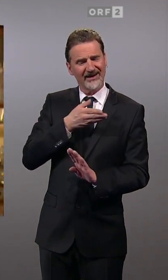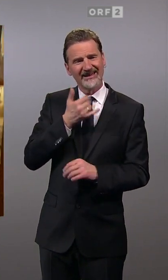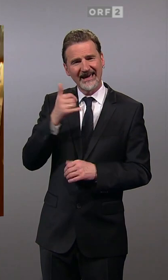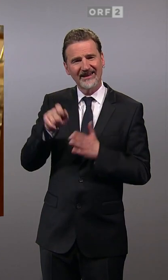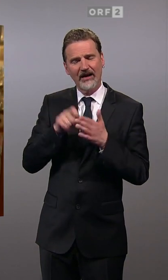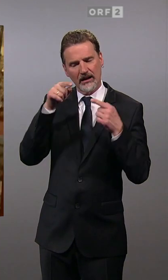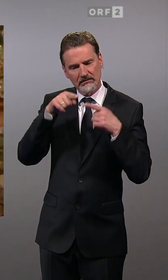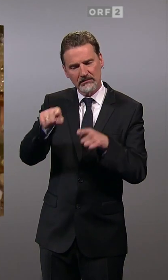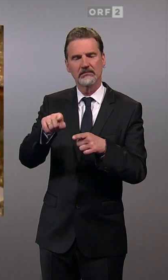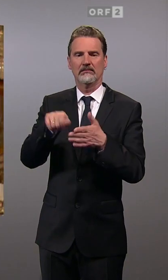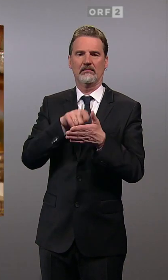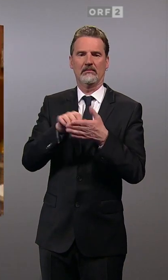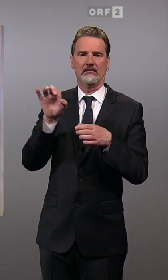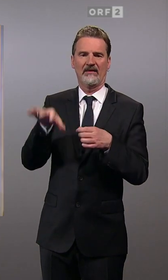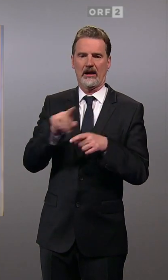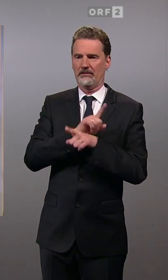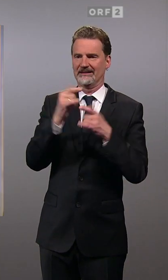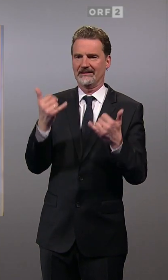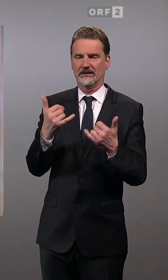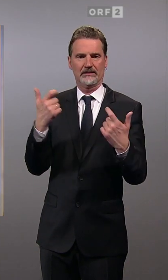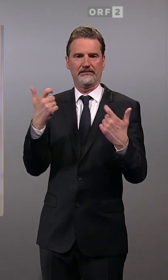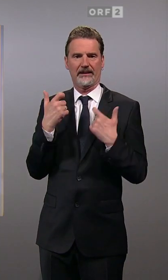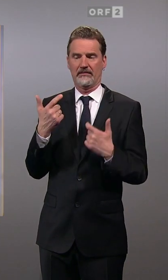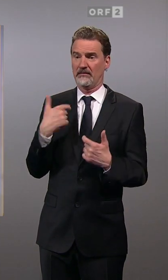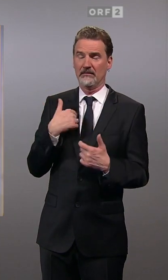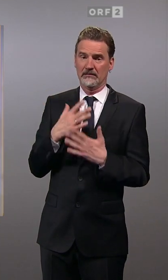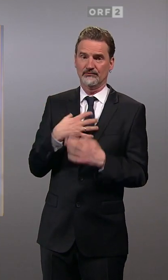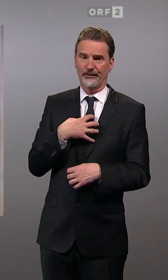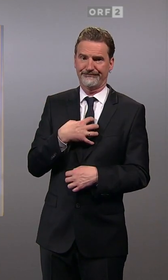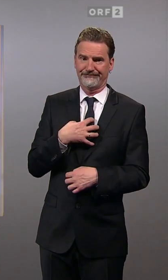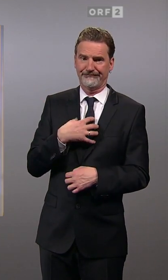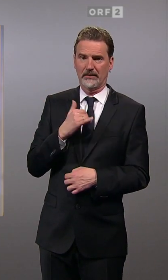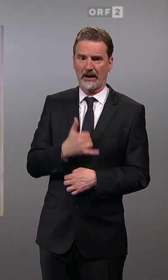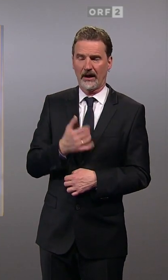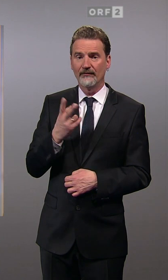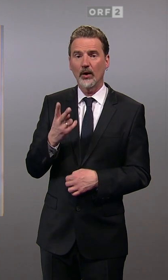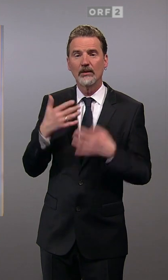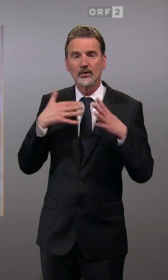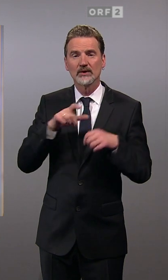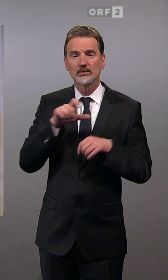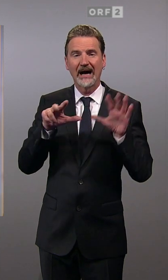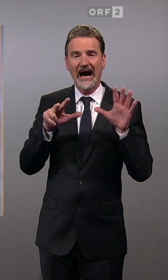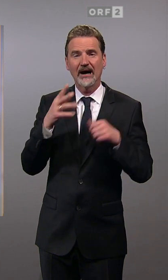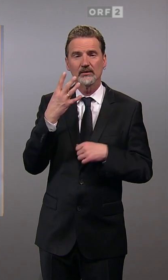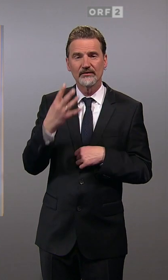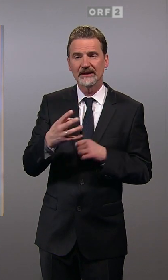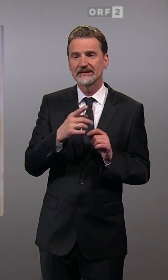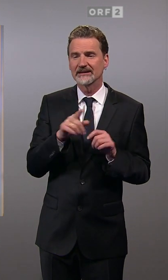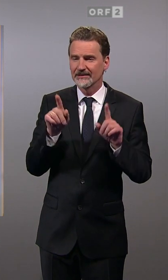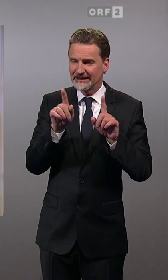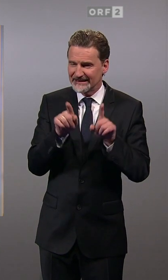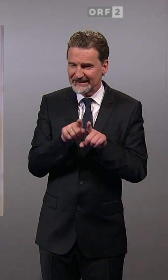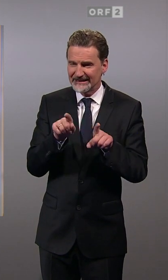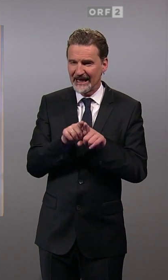abgegeben. Bis jetzt. Natürlich kränkt es mich. Ich war seit 1948 im selben